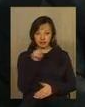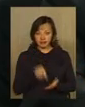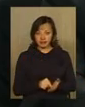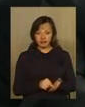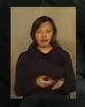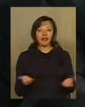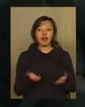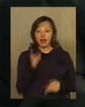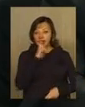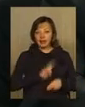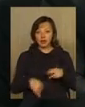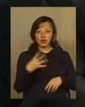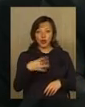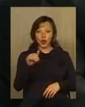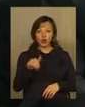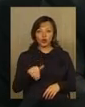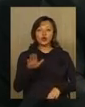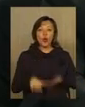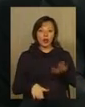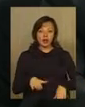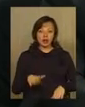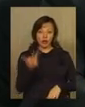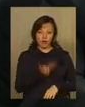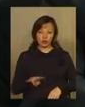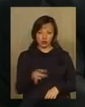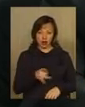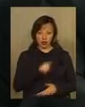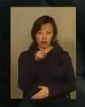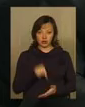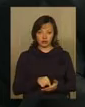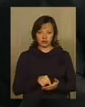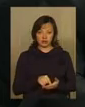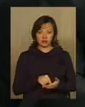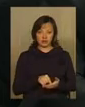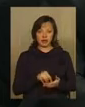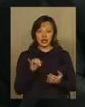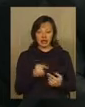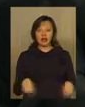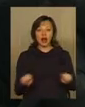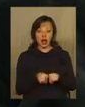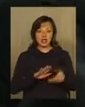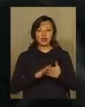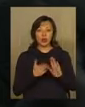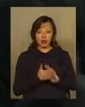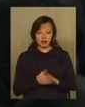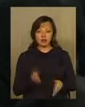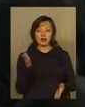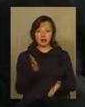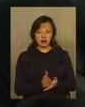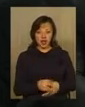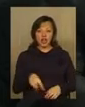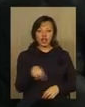ділося 40 тонн по Новоушицькому районі. І така ситуація стосується